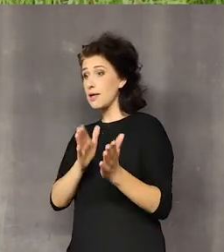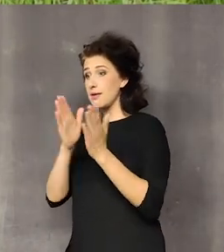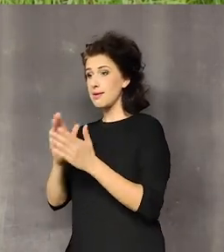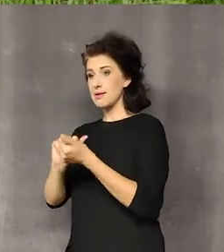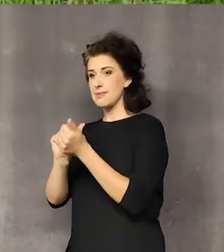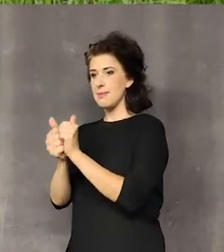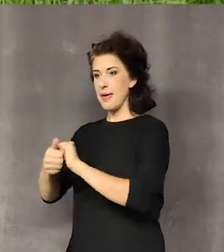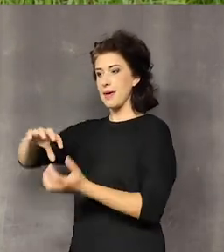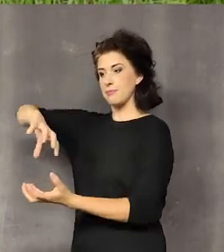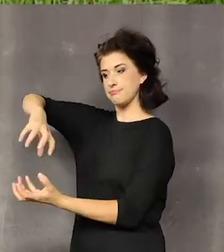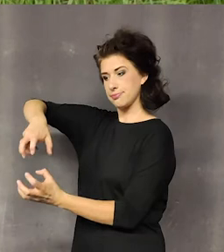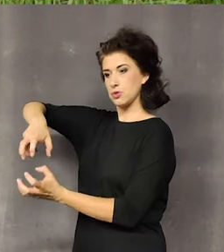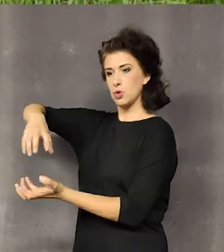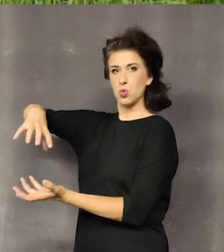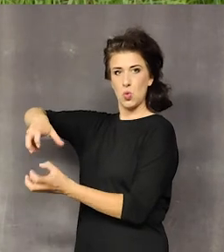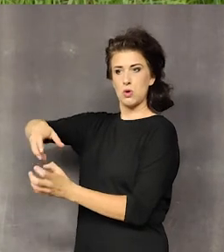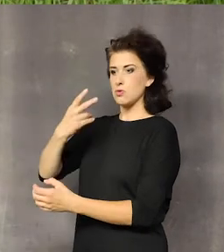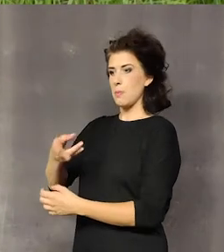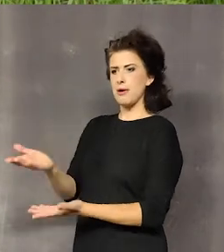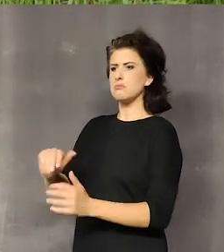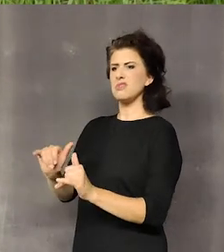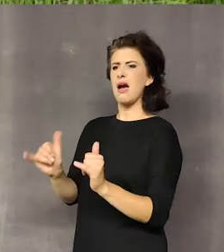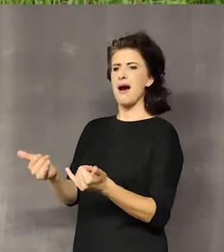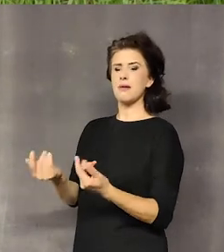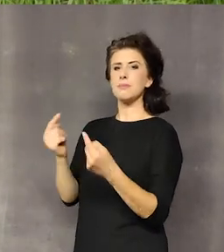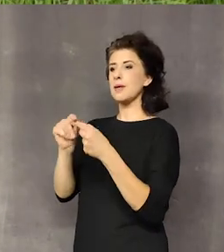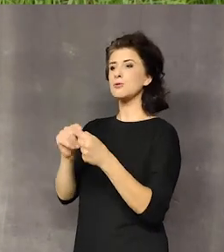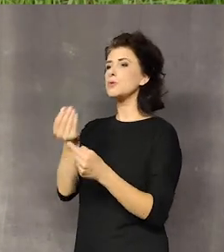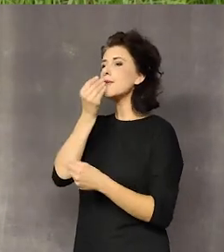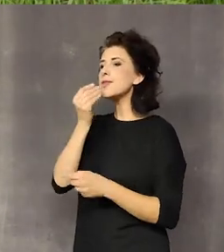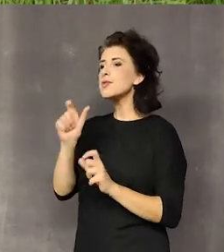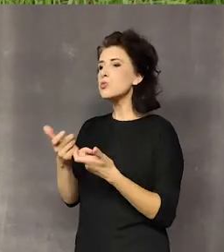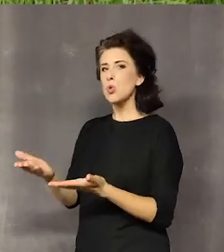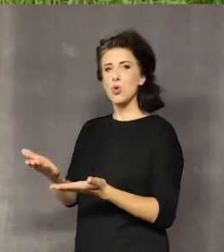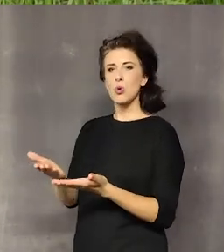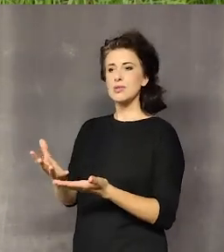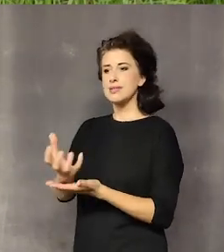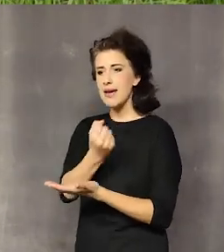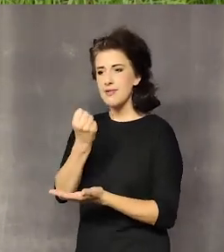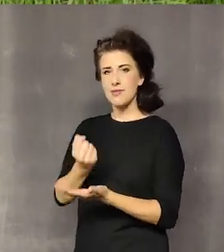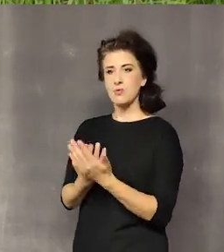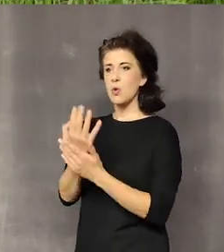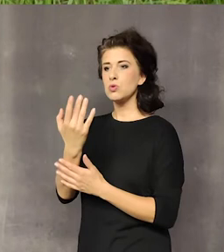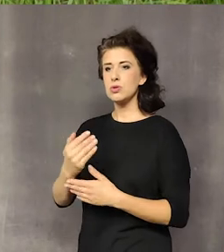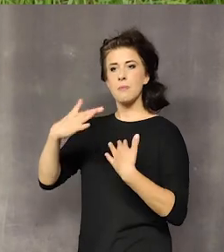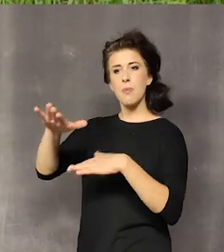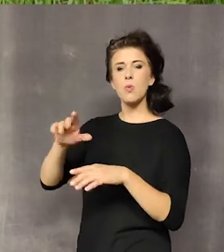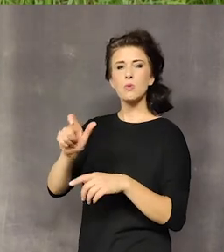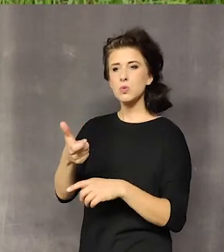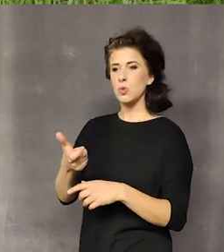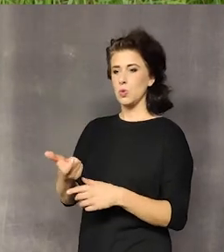przyjechać, zobaczyć w głosku język, z czym to się je. Jak zerwać tą roślinę z pola,